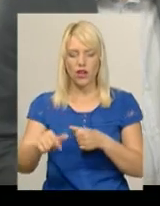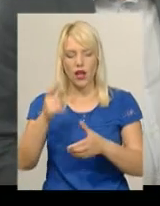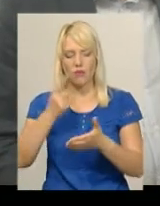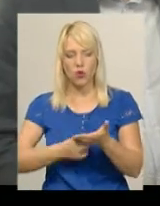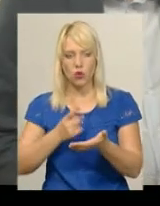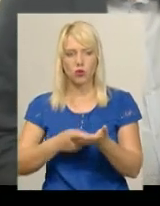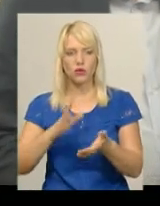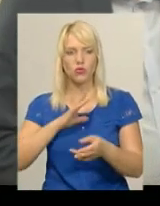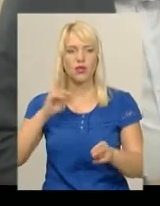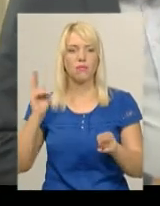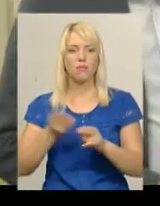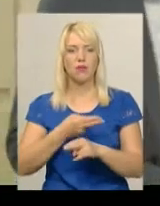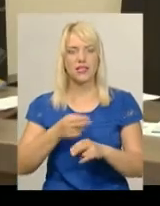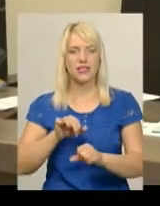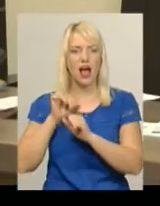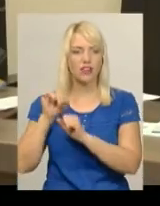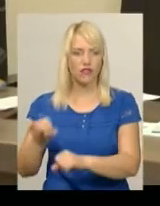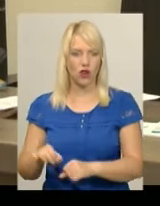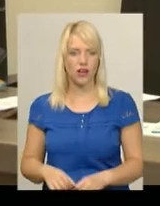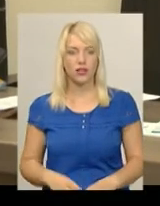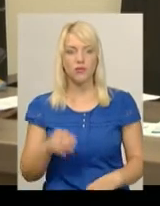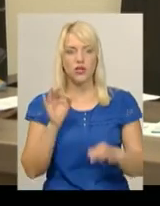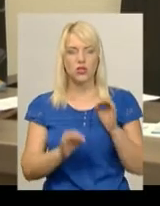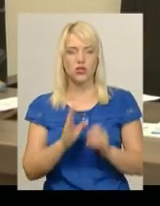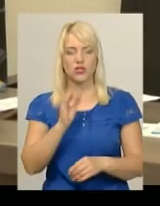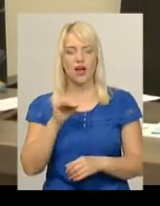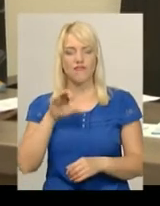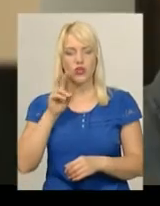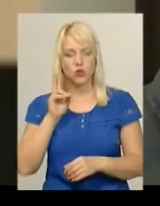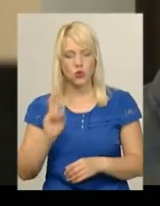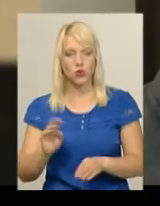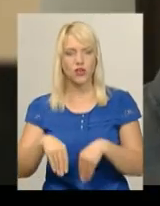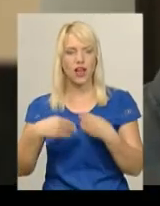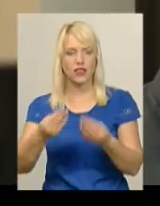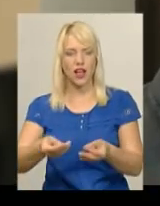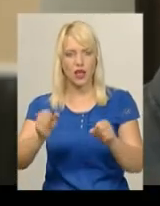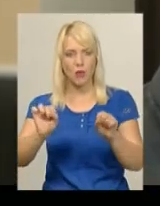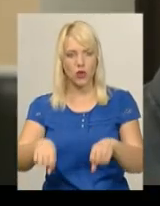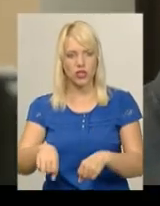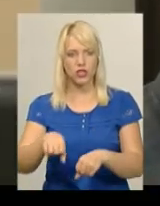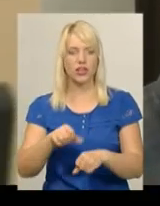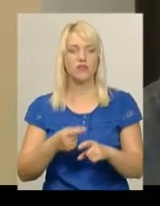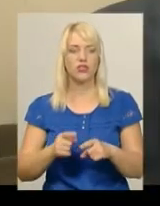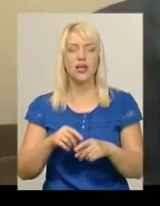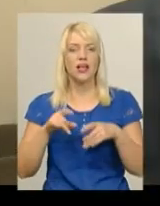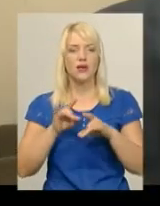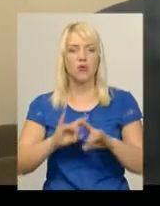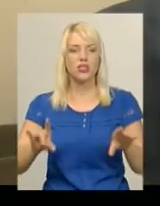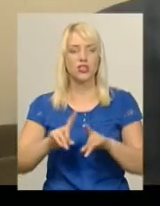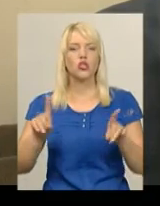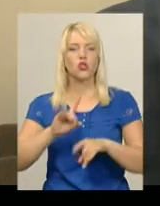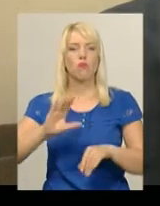без присутності сторони захисту. Суддя Інна Вітюк надала Михайлу Криваку можливість ще раз пояснити, що відбулося у січні. Мені